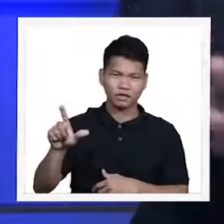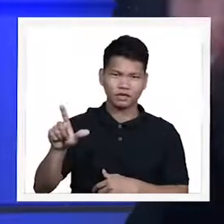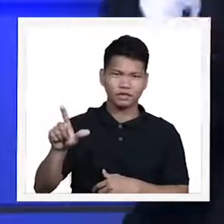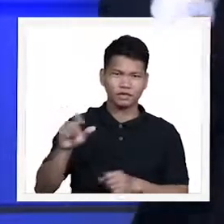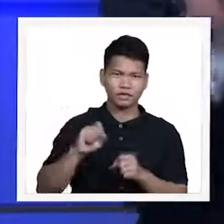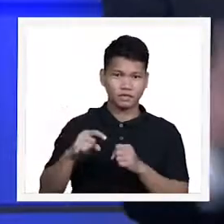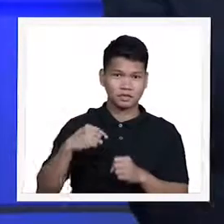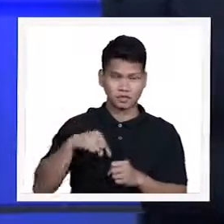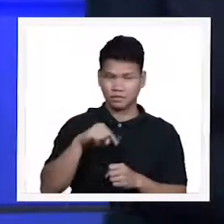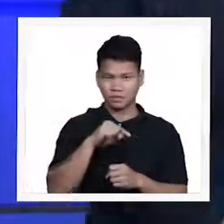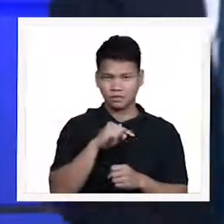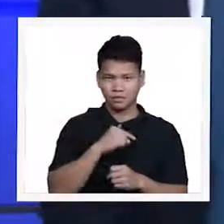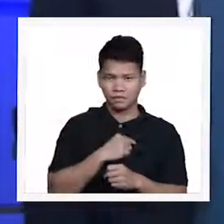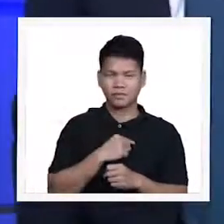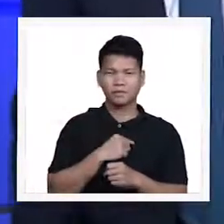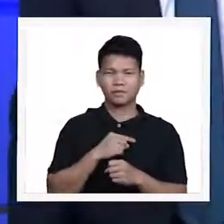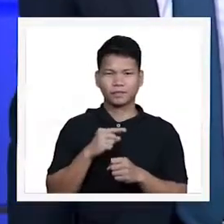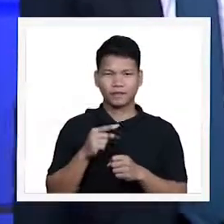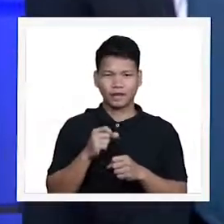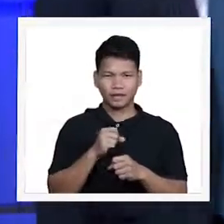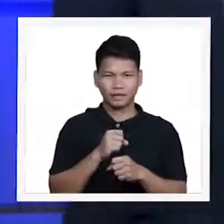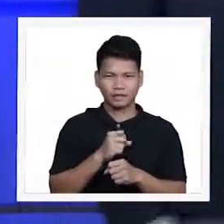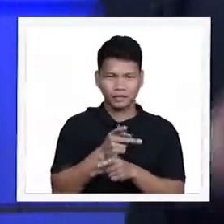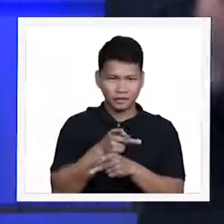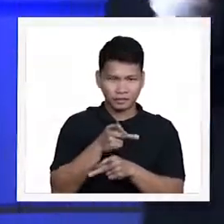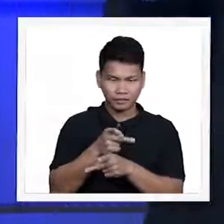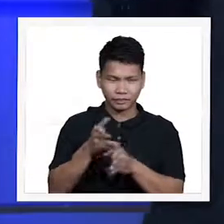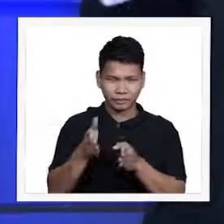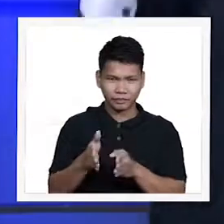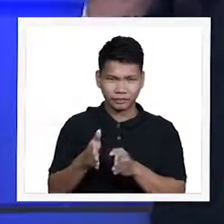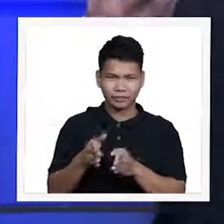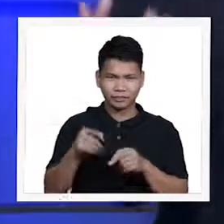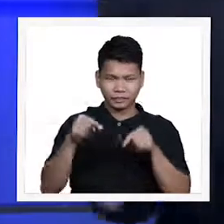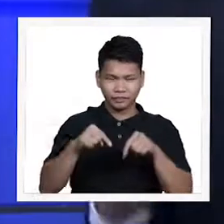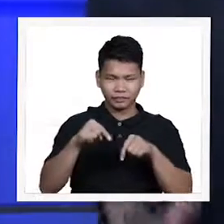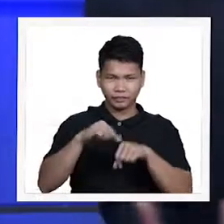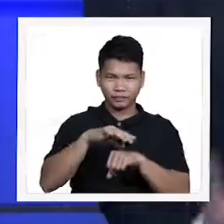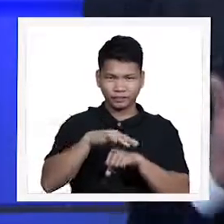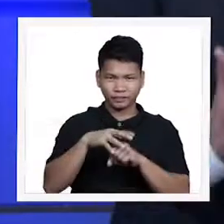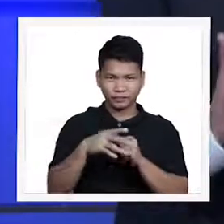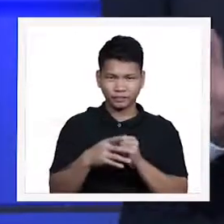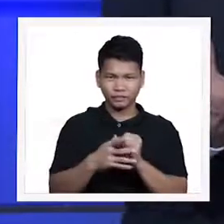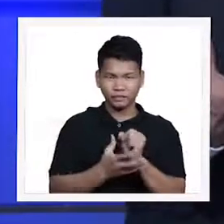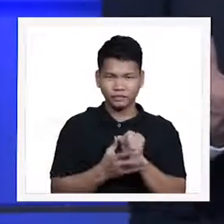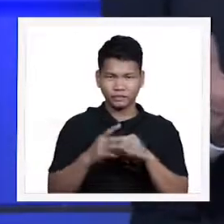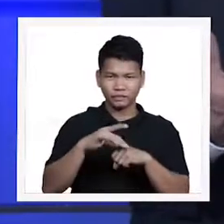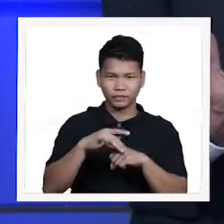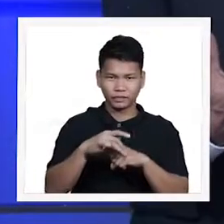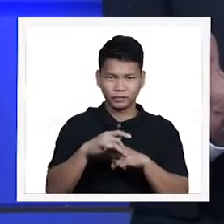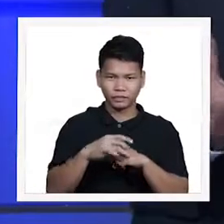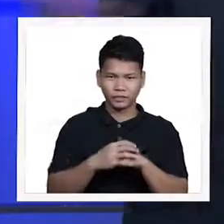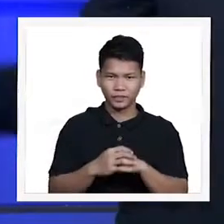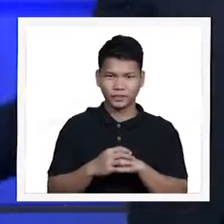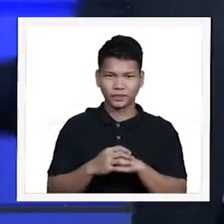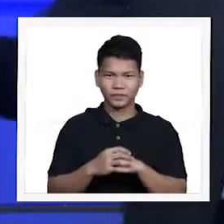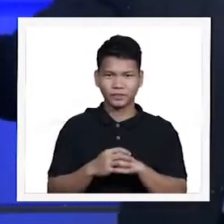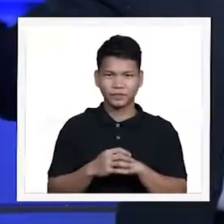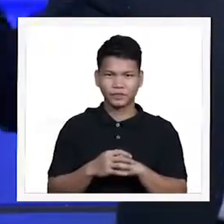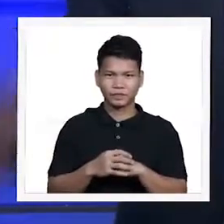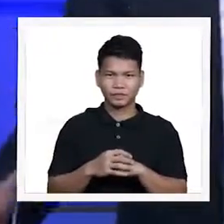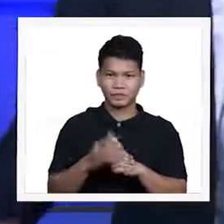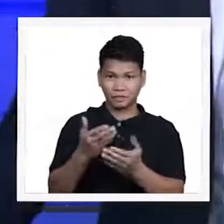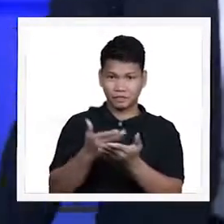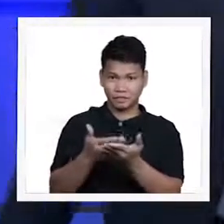steward or trustee ng Panginoon. Tayo po pinagkatiwalaan sa mga